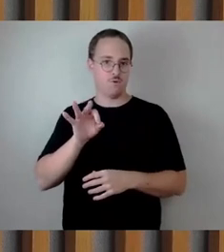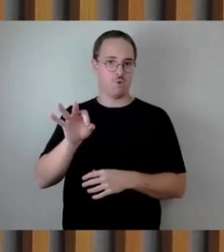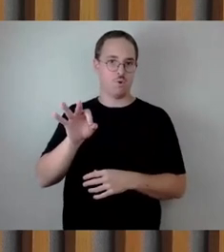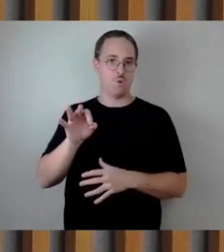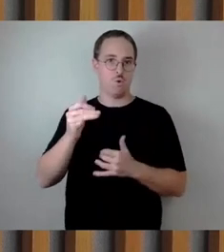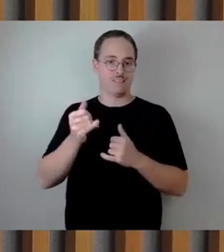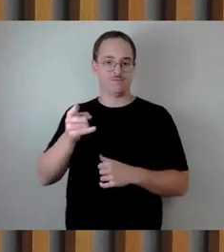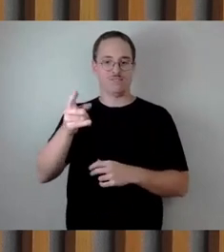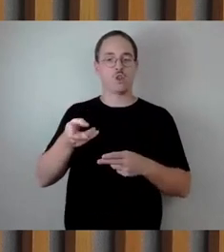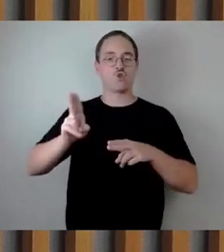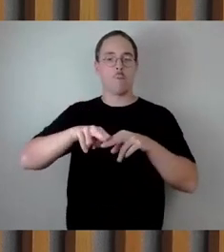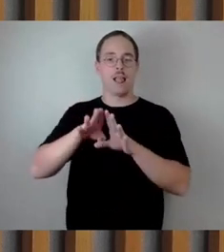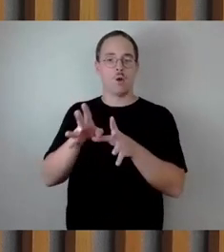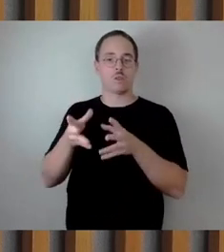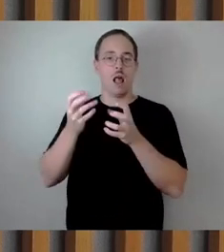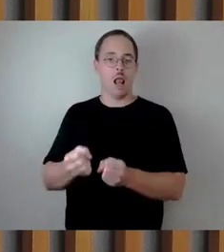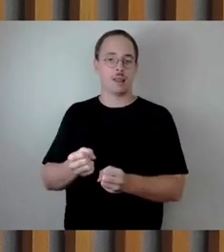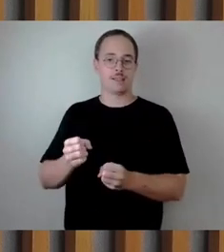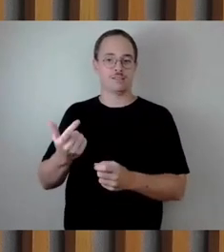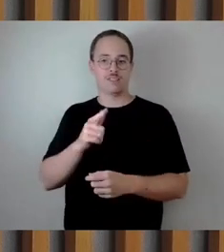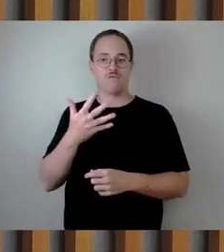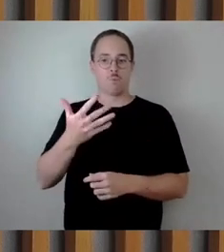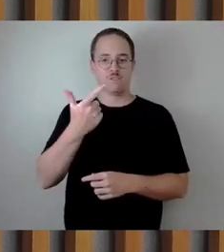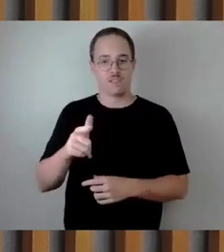Doppelhaushalt 2025-2026?